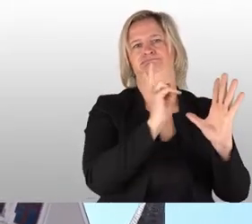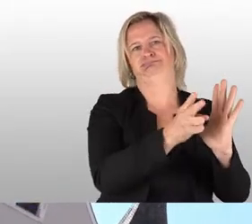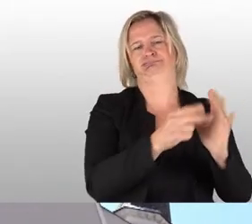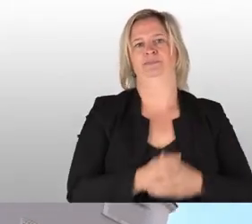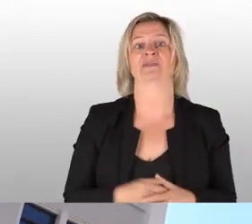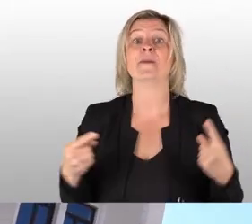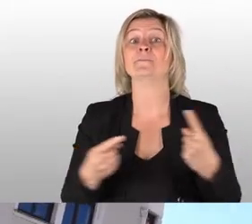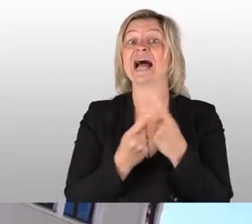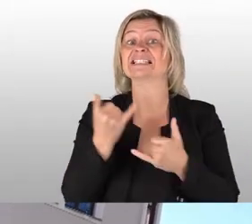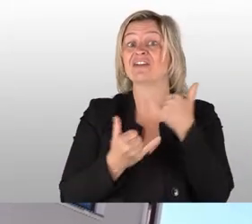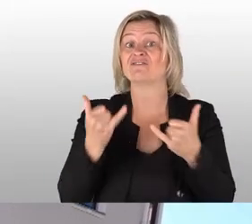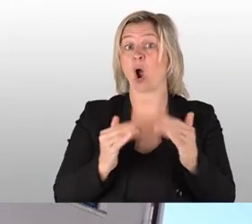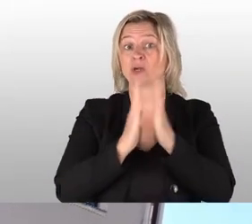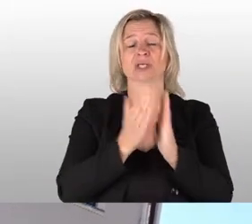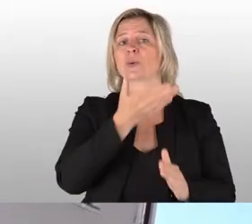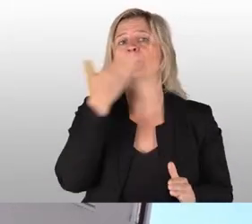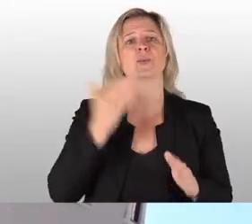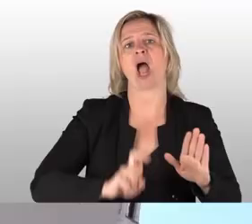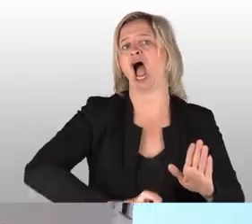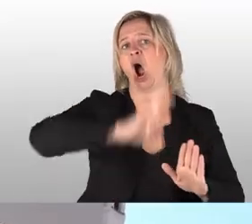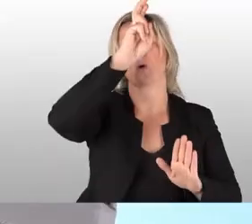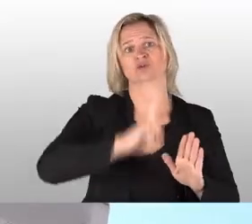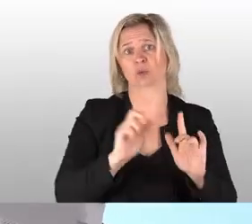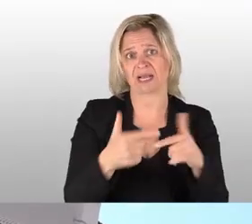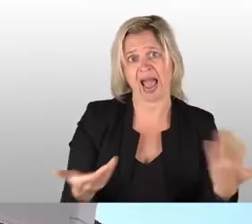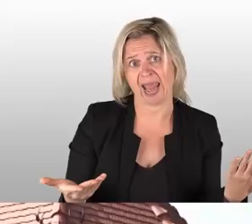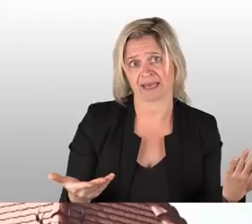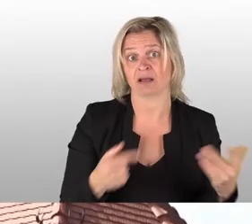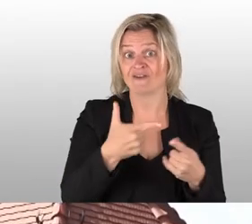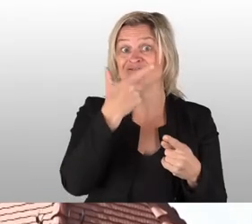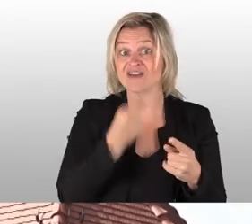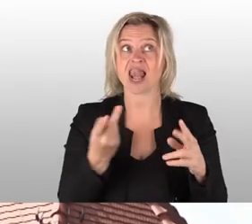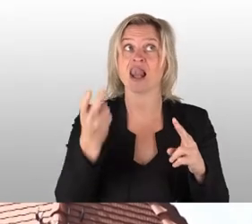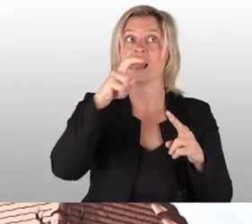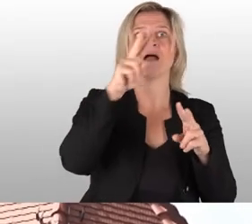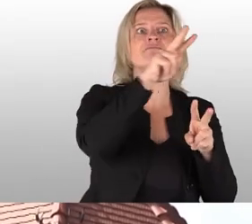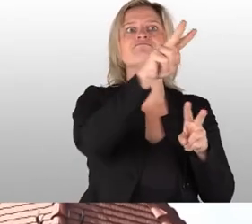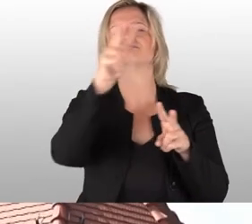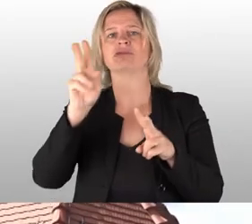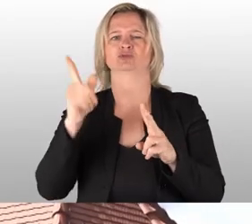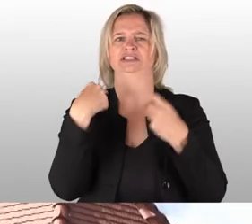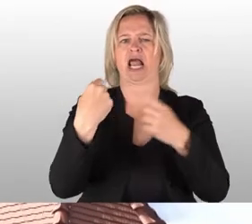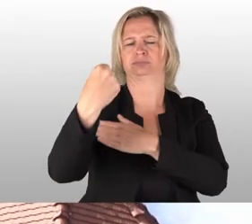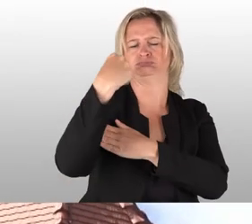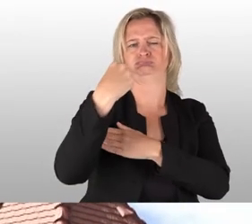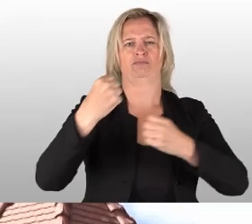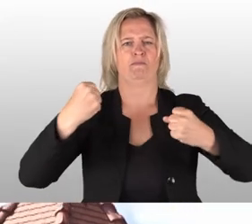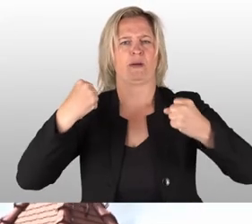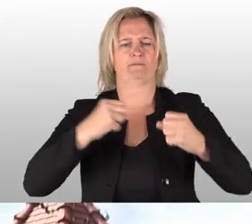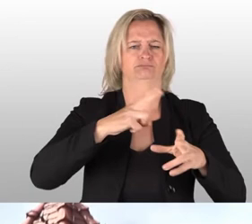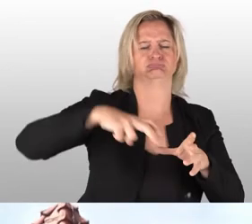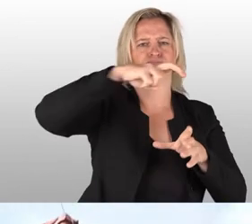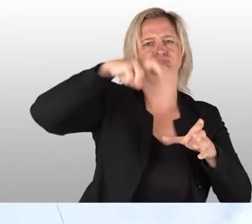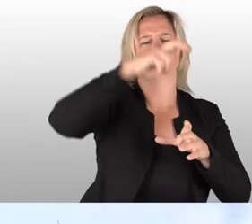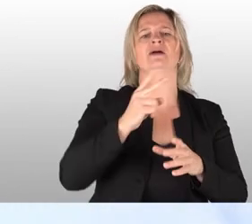Was die Meissner Frauenkirche nicht hat, ist ein Aufzug. Wer also da hoch möchte, um die Aussicht zu genießen, muss das mit reiner Muskelkraft